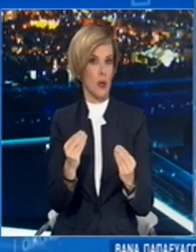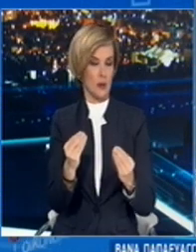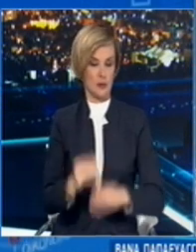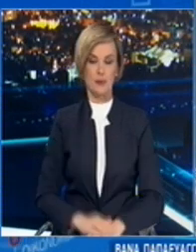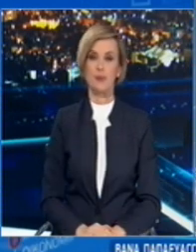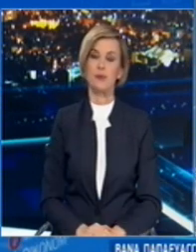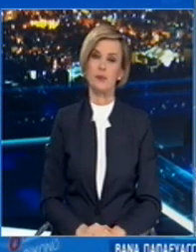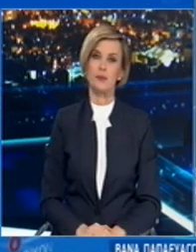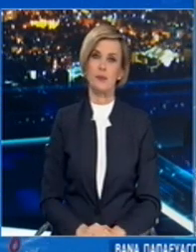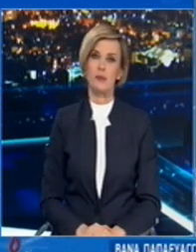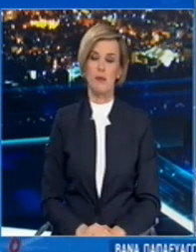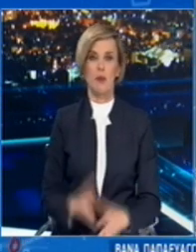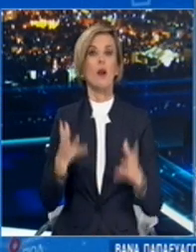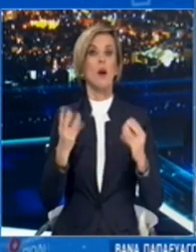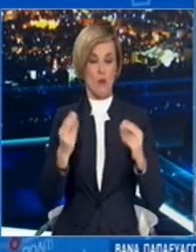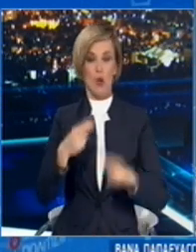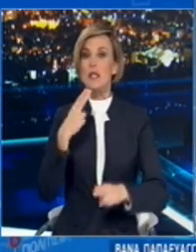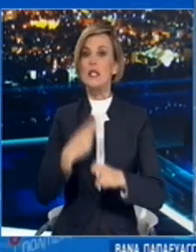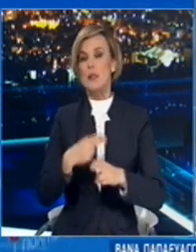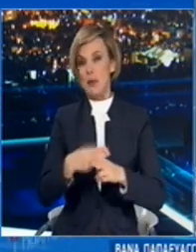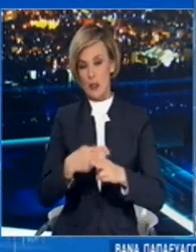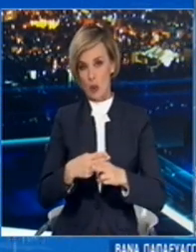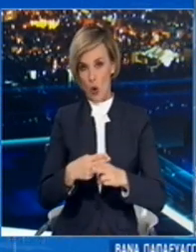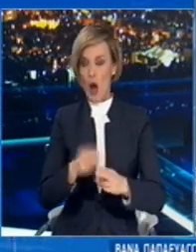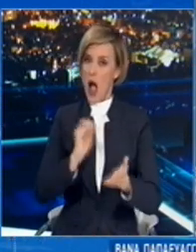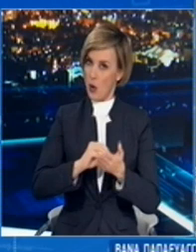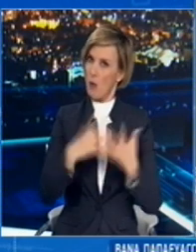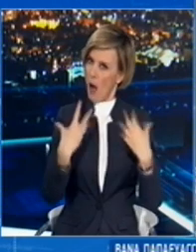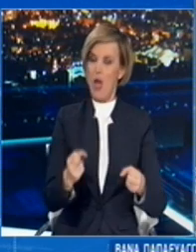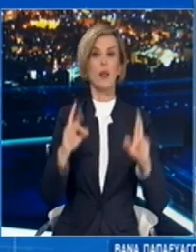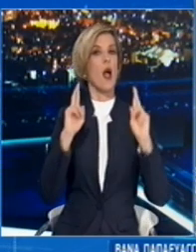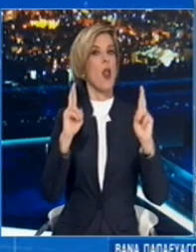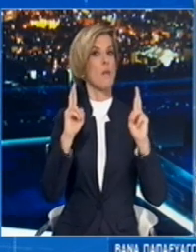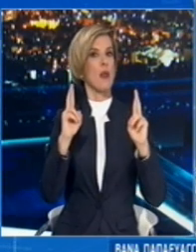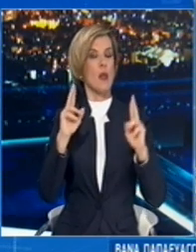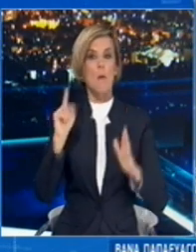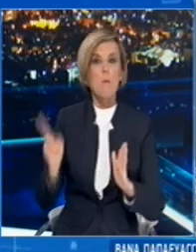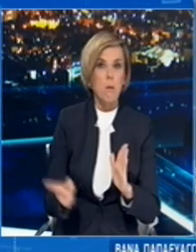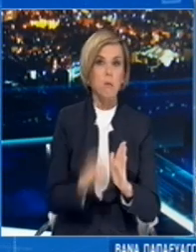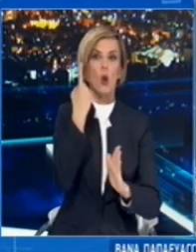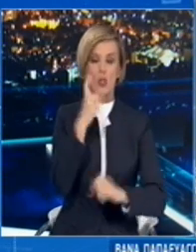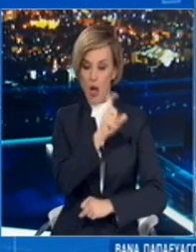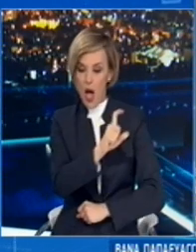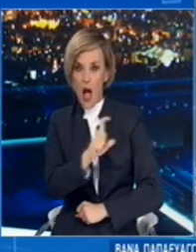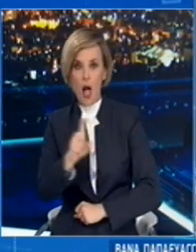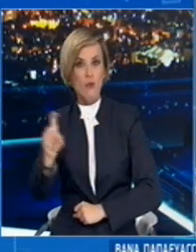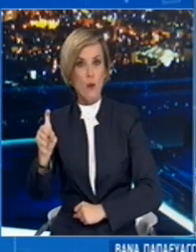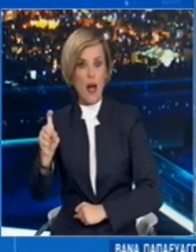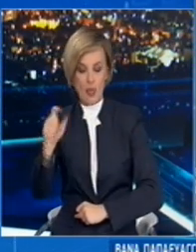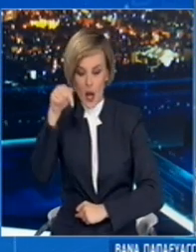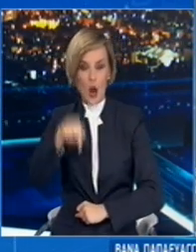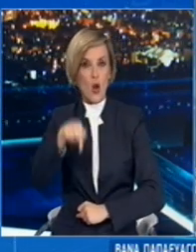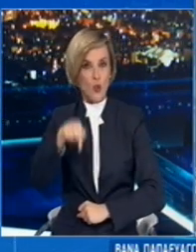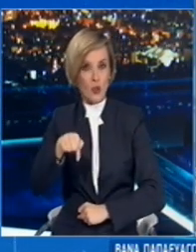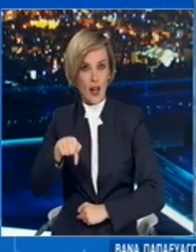Είναι εξαιρετικά σημαντικό και ελπιδοφόρο το γεγονός ότι είναι η πρώτη εβδομάδα που ο αριθμός των συνανθρώπων μας που